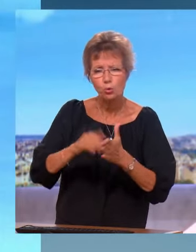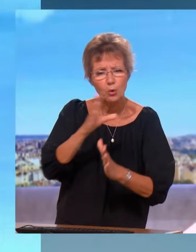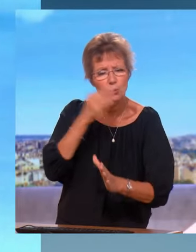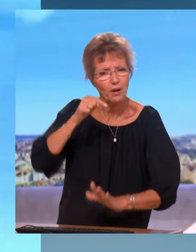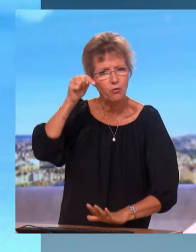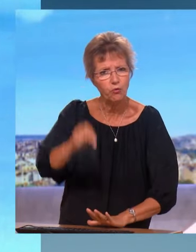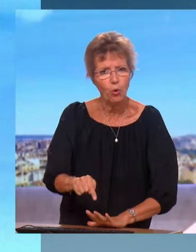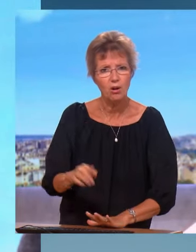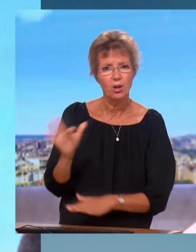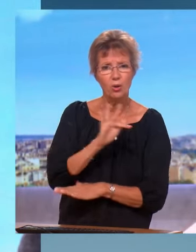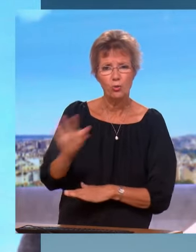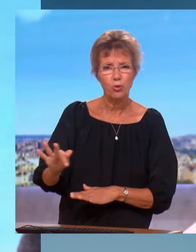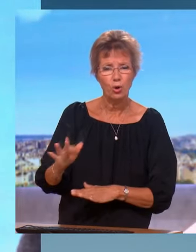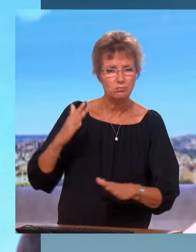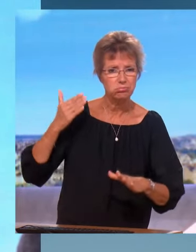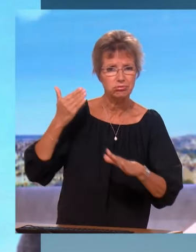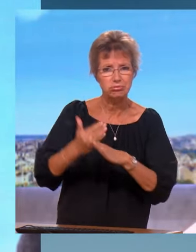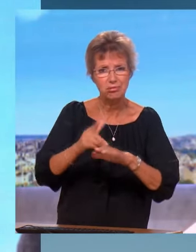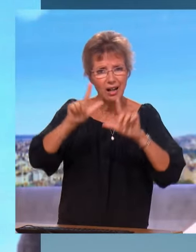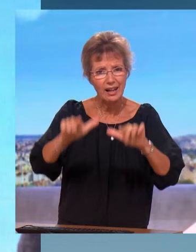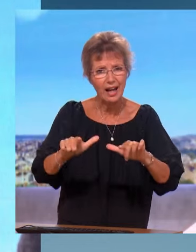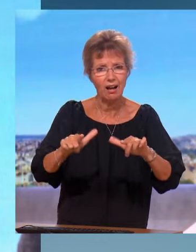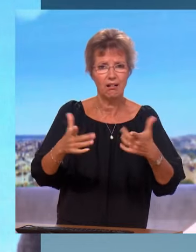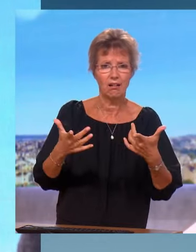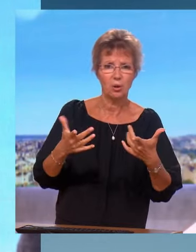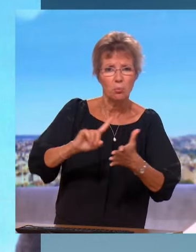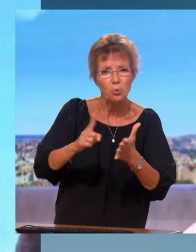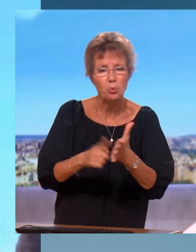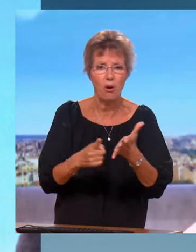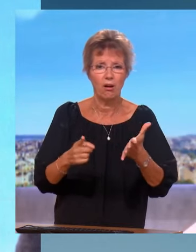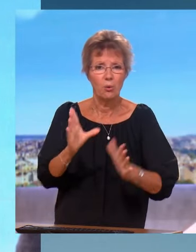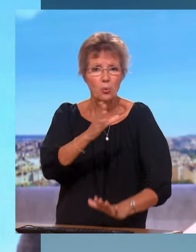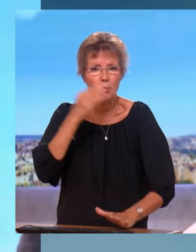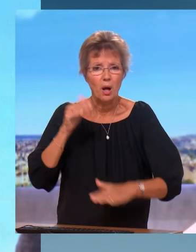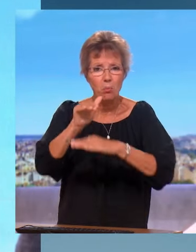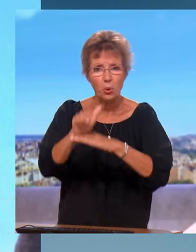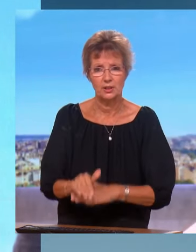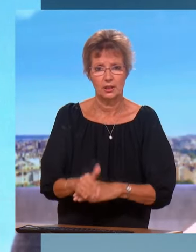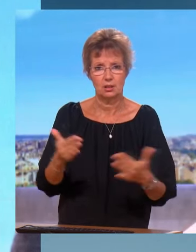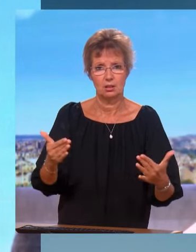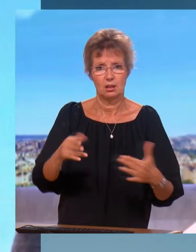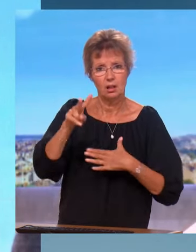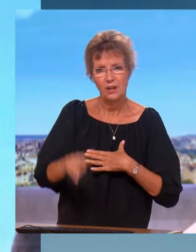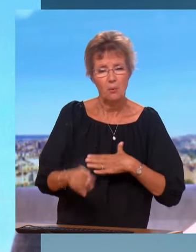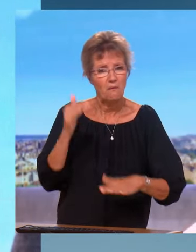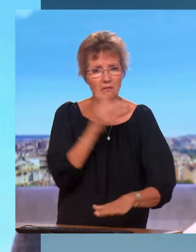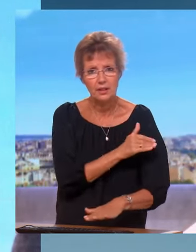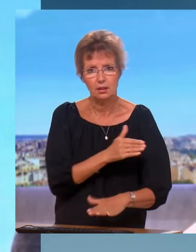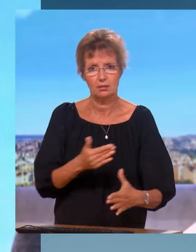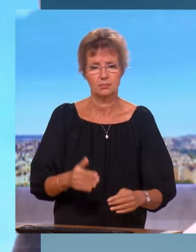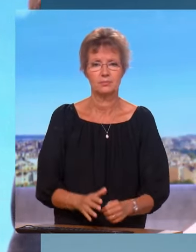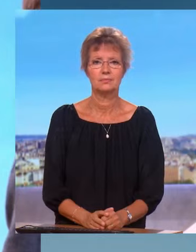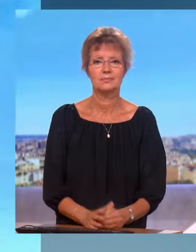France a toujours été à la pointe de ce combat. On doit l'obtenir des Nations Unies. C'est une question de vie ou de mort, mais c'est une question d'heure, pas de semaine.